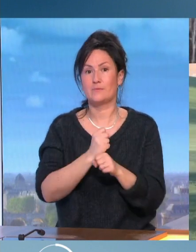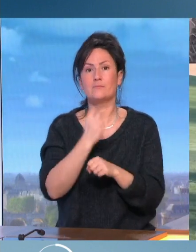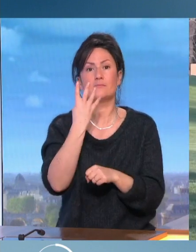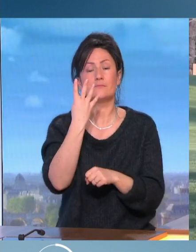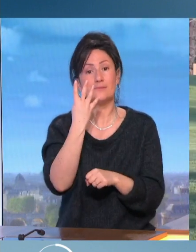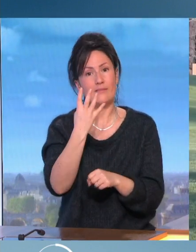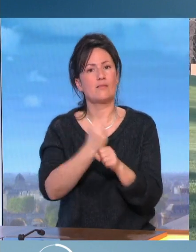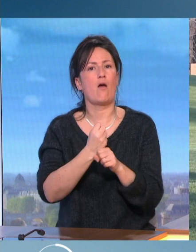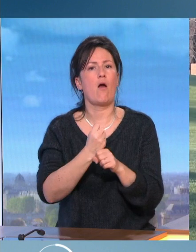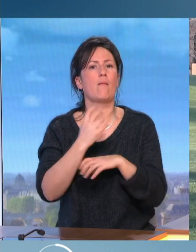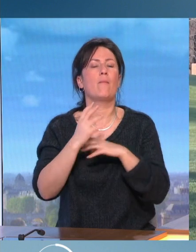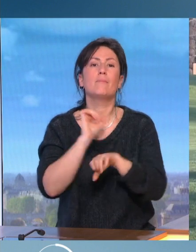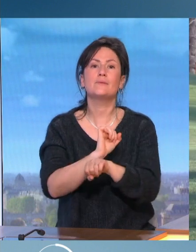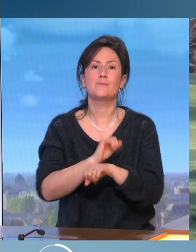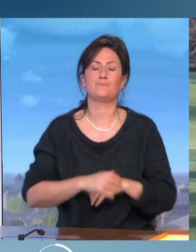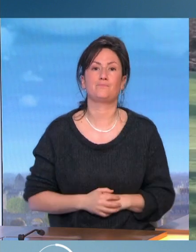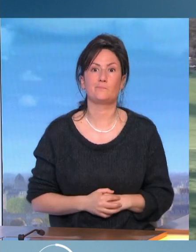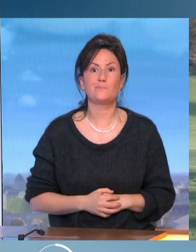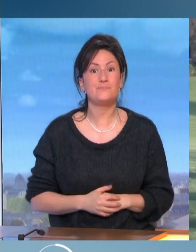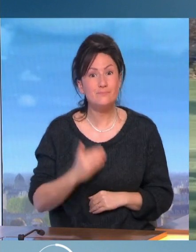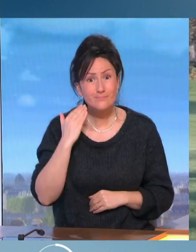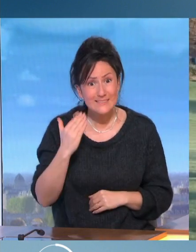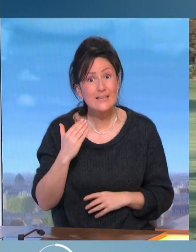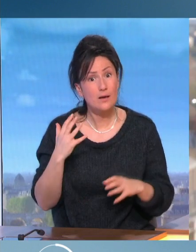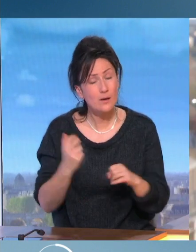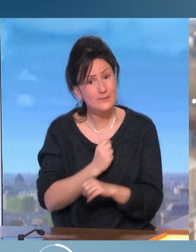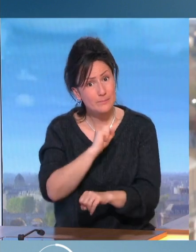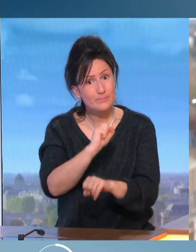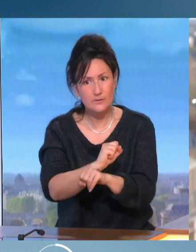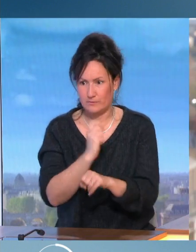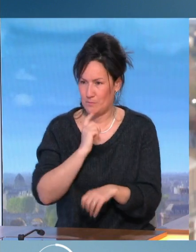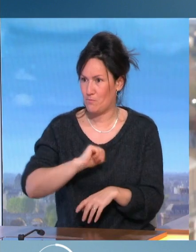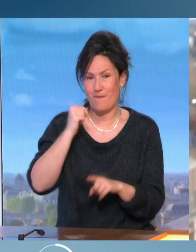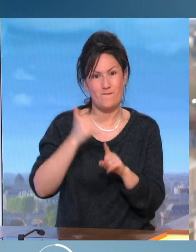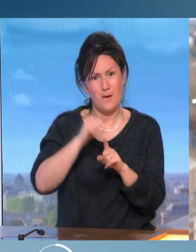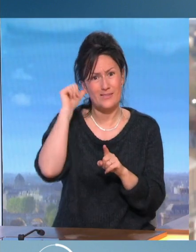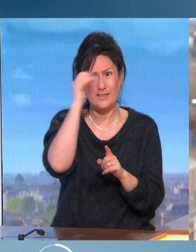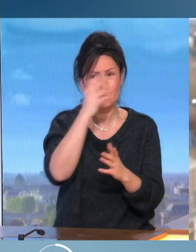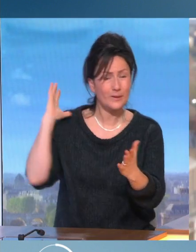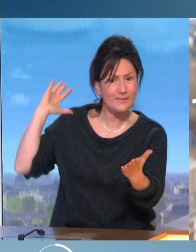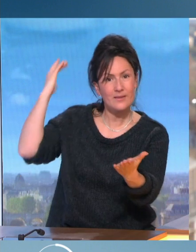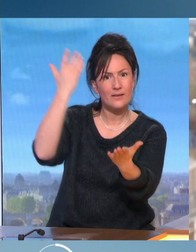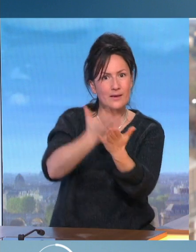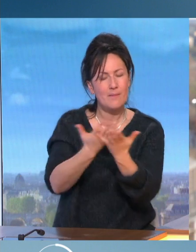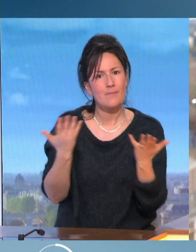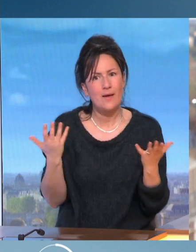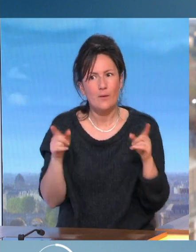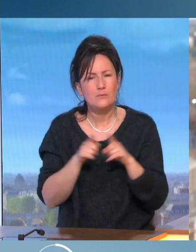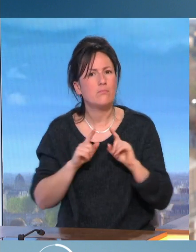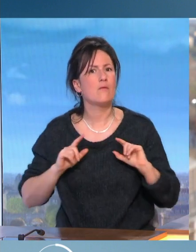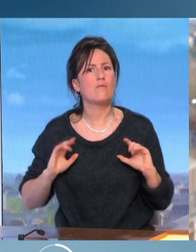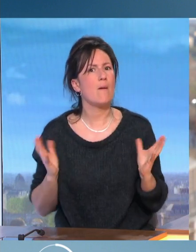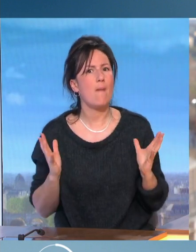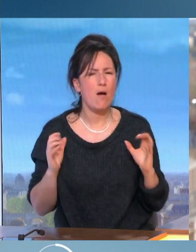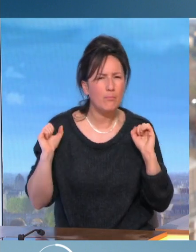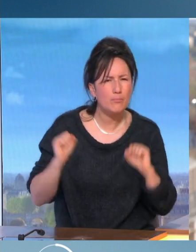Alors, ce qu'il de sûr, c'est que si jamais cela arrivait, ce serait une première dans l'histoire américaine. Il poserait énormément de questions. Comment la police pourrait-elle arrêter l